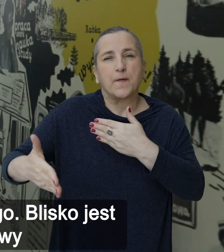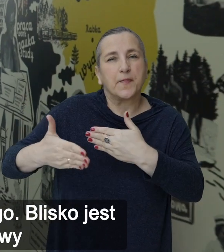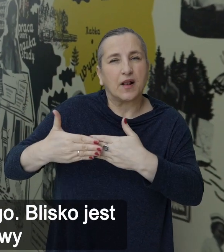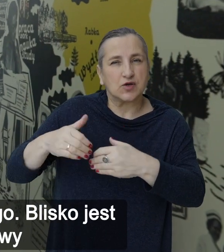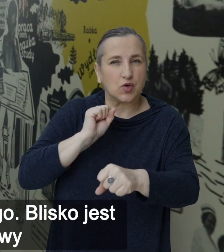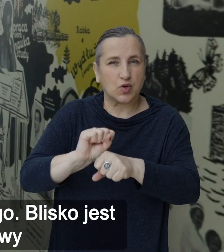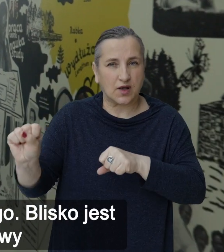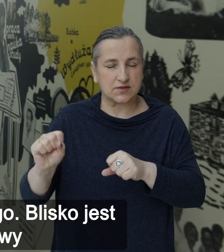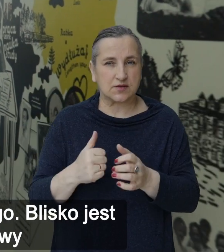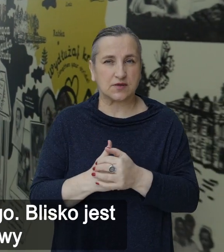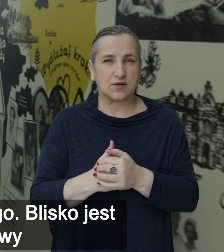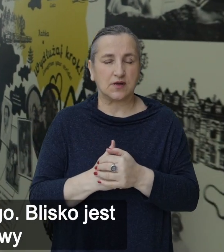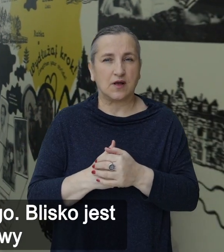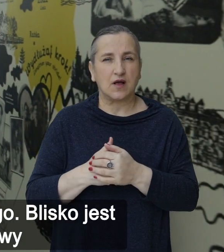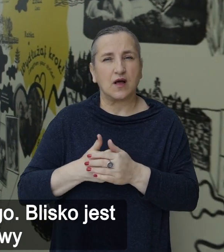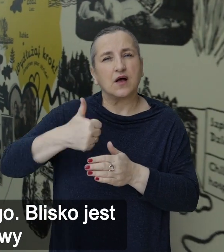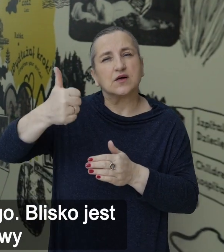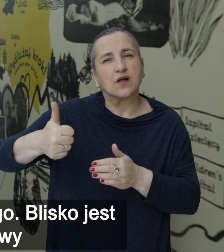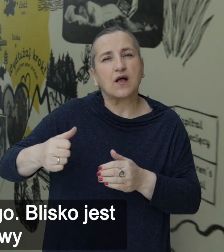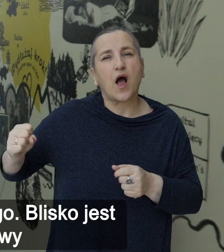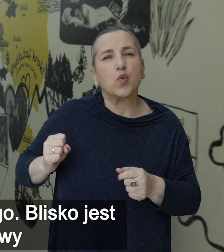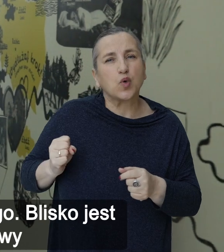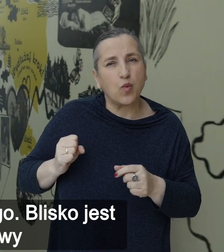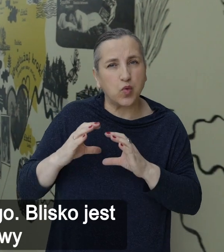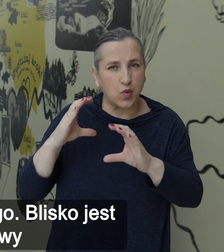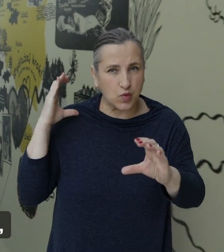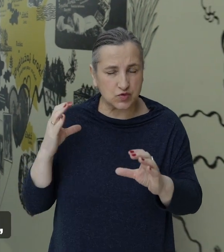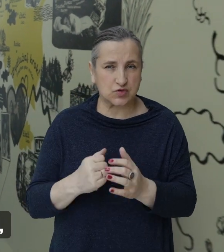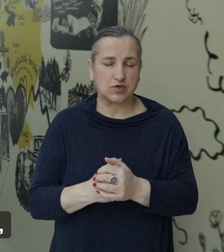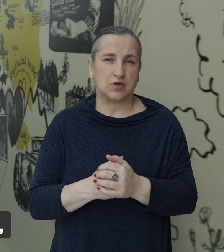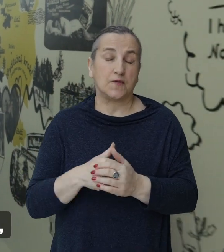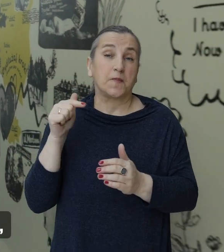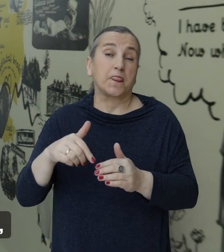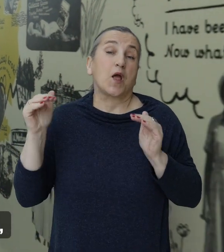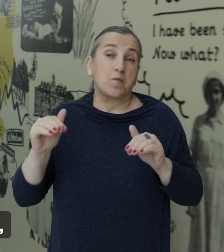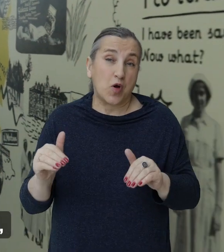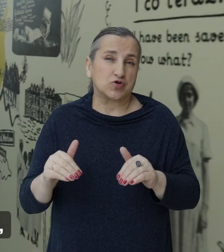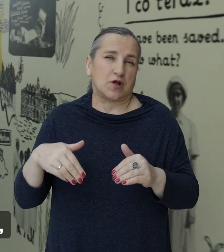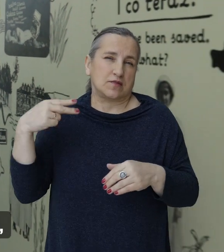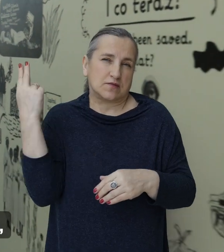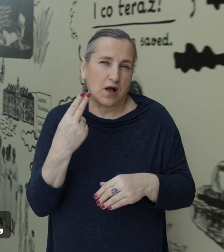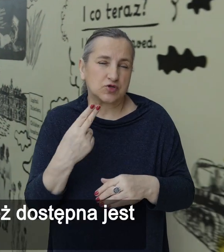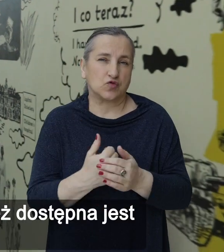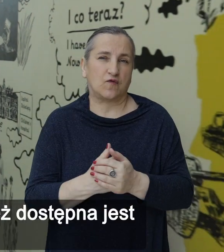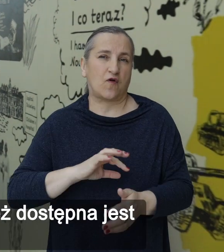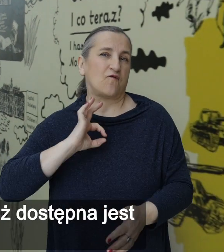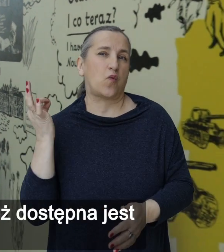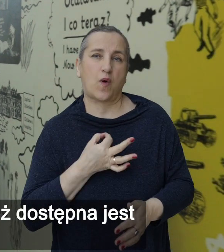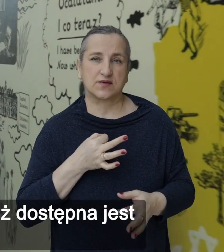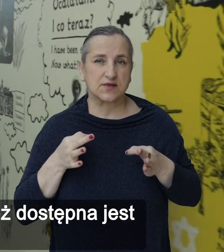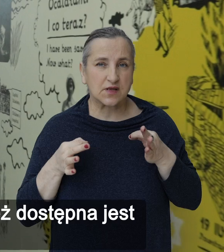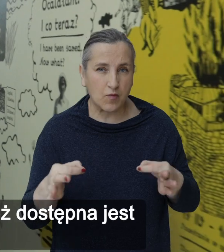przystanek autobusowy, tutaj można dojechać taksówką, własnym